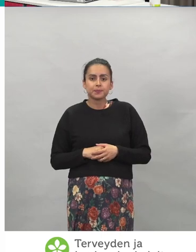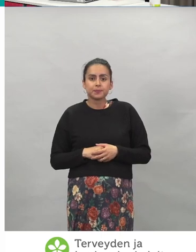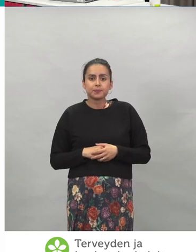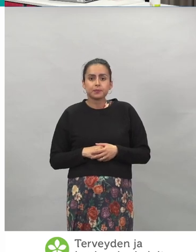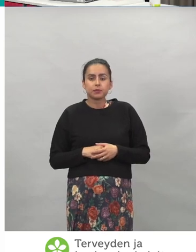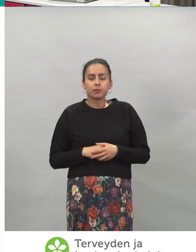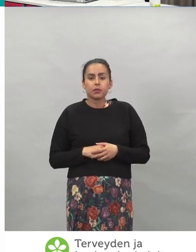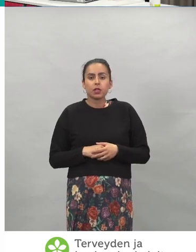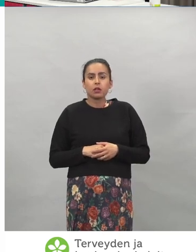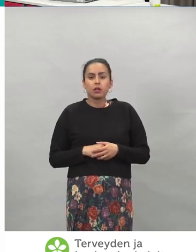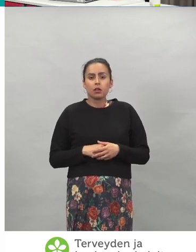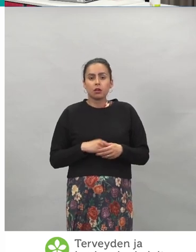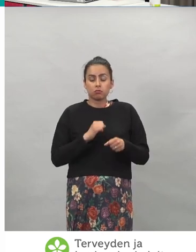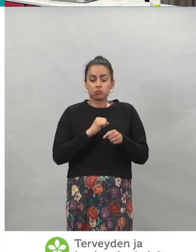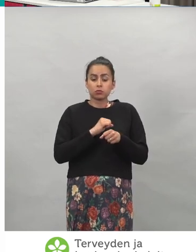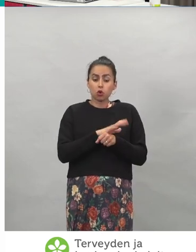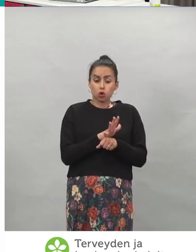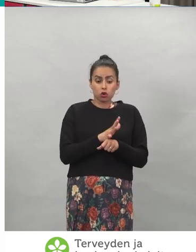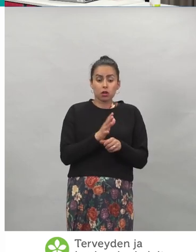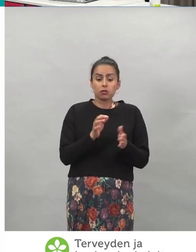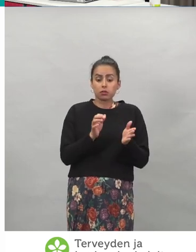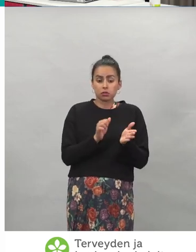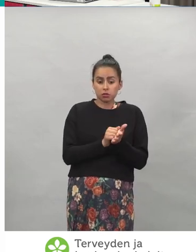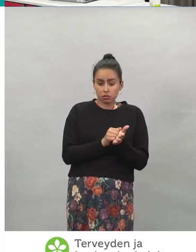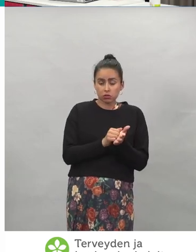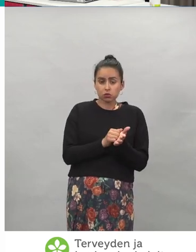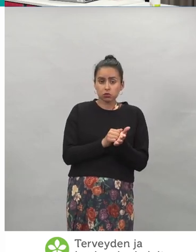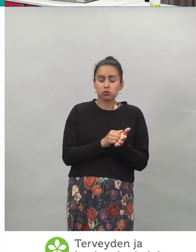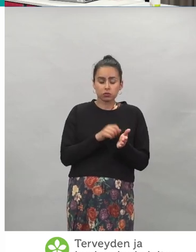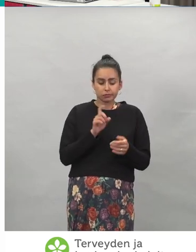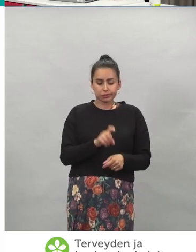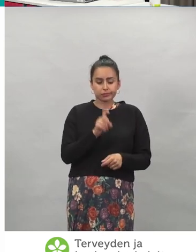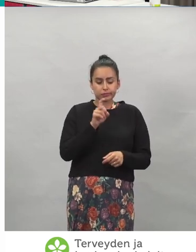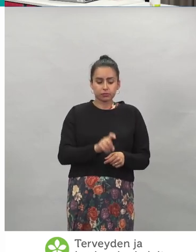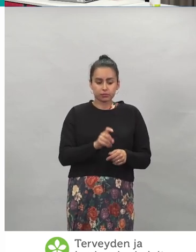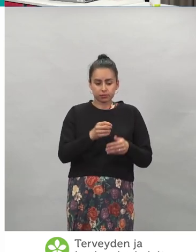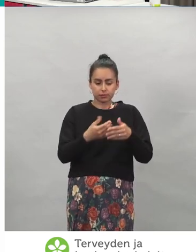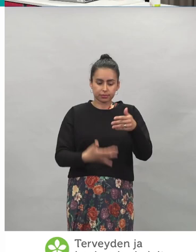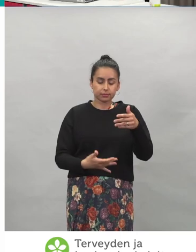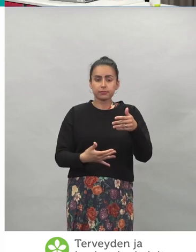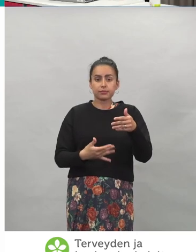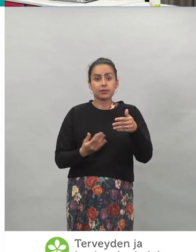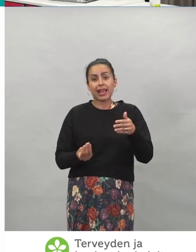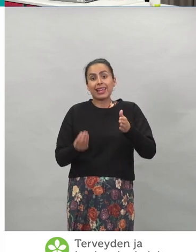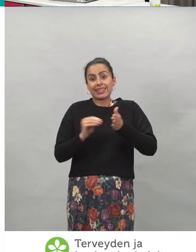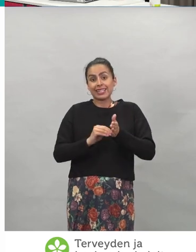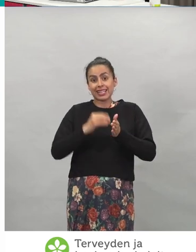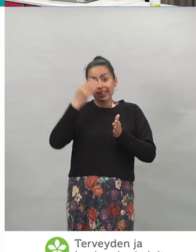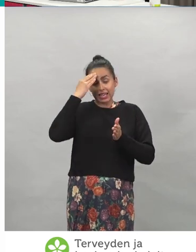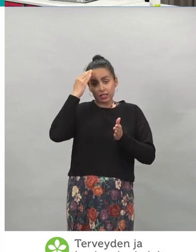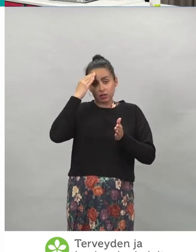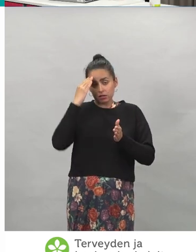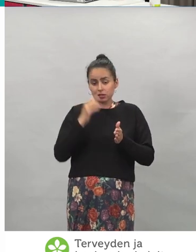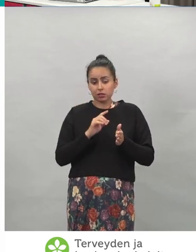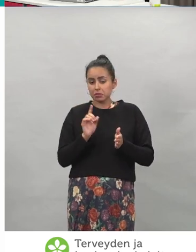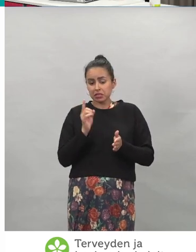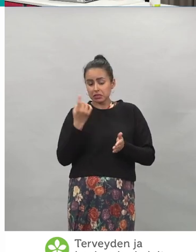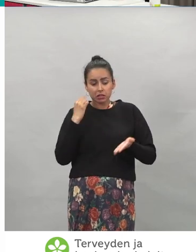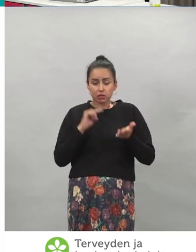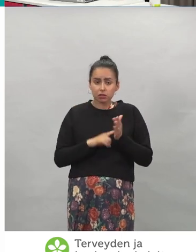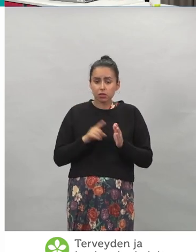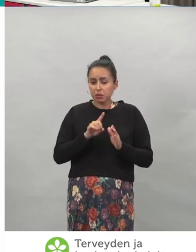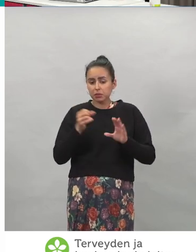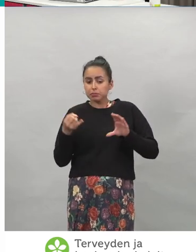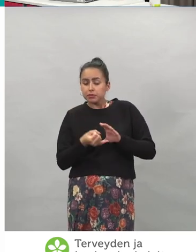Ja siellä sitten koronatodistus sinne kohtaan, kun menee, siellä tarjotaan lisää informaatiota tästä, mikä tämä koronatodistus on.